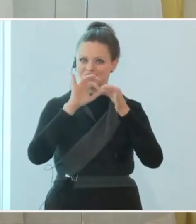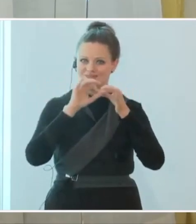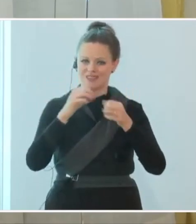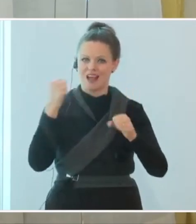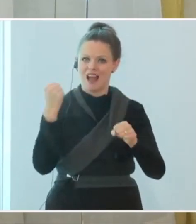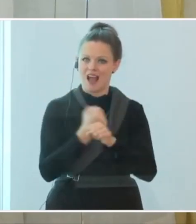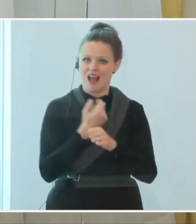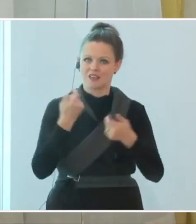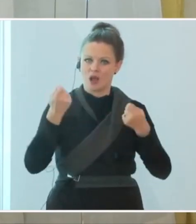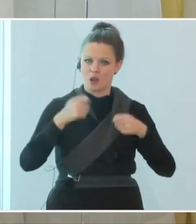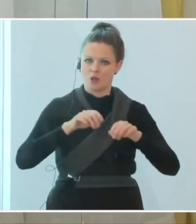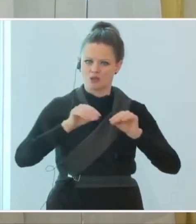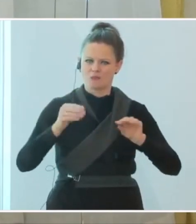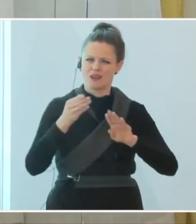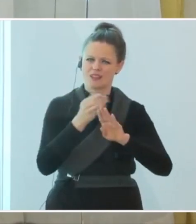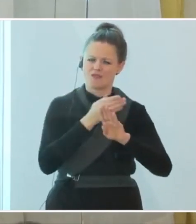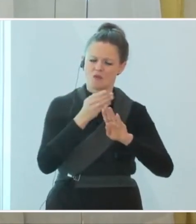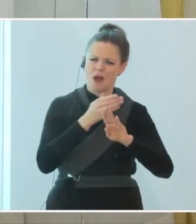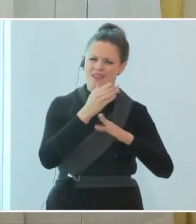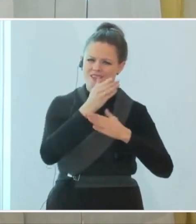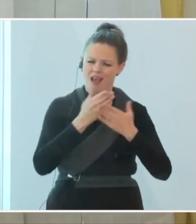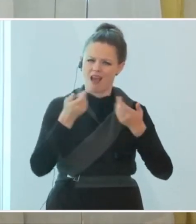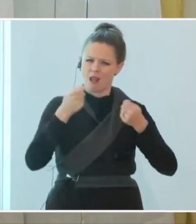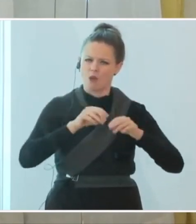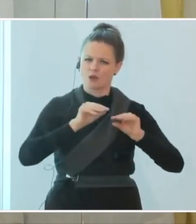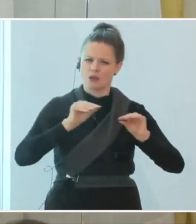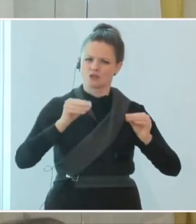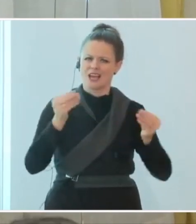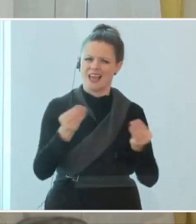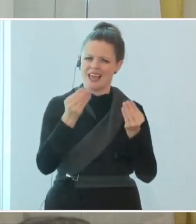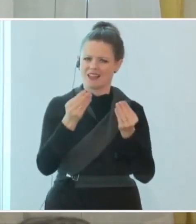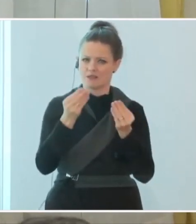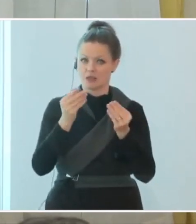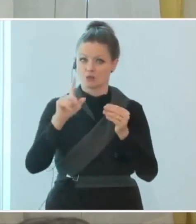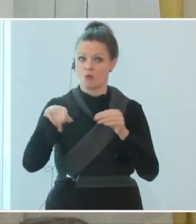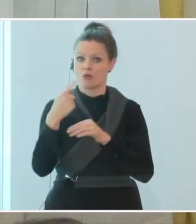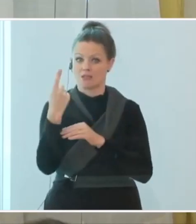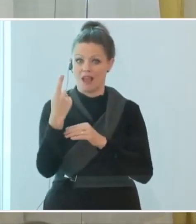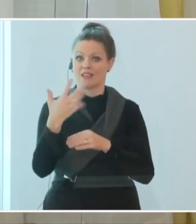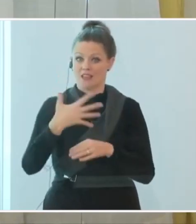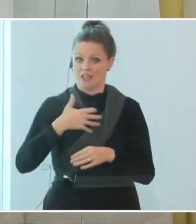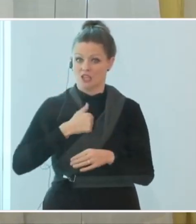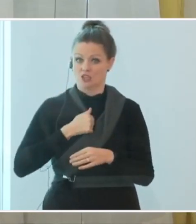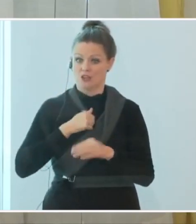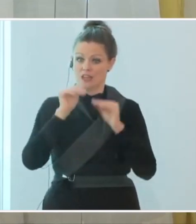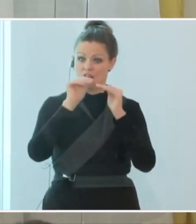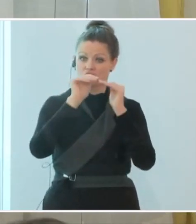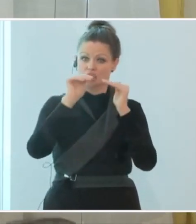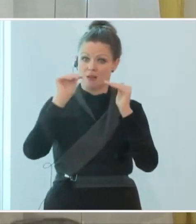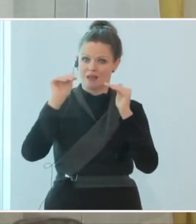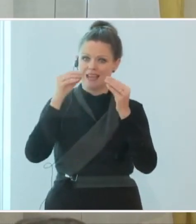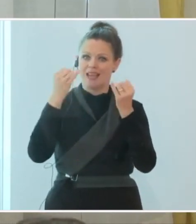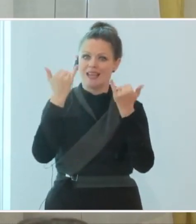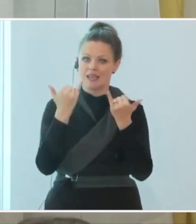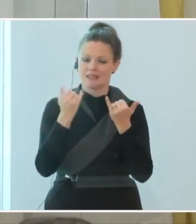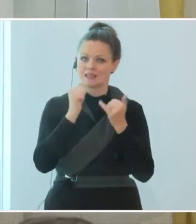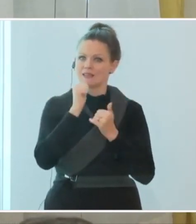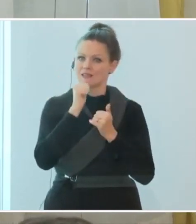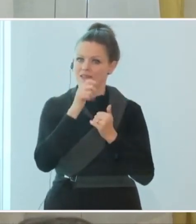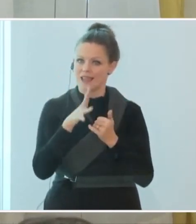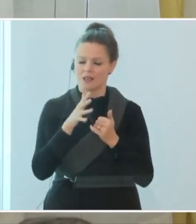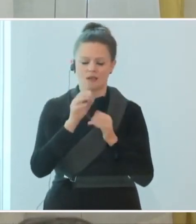teilweise durch den Teil-Lockdown gelungen. Und ab diesem Zeitpunkt ist es dann gelungen, nach dieser Stabilisierung, dass es jetzt jeden Tag